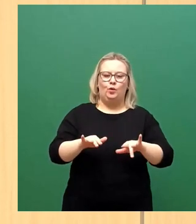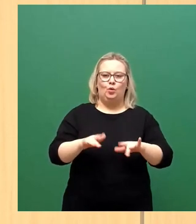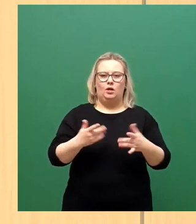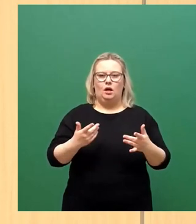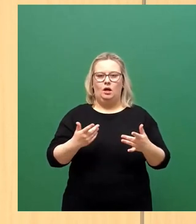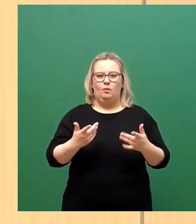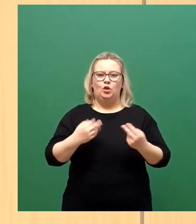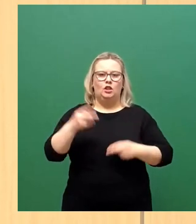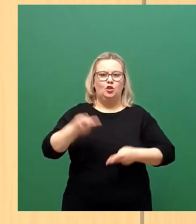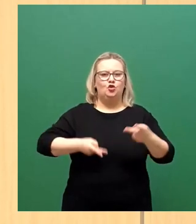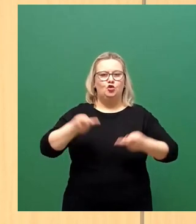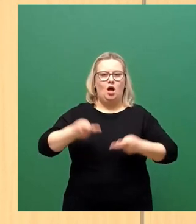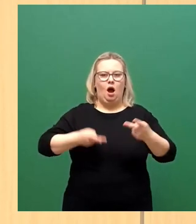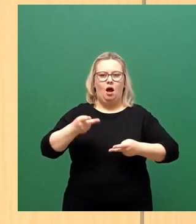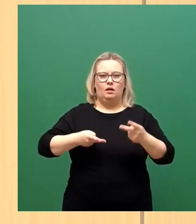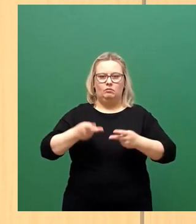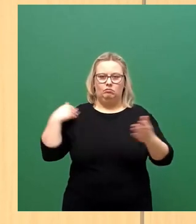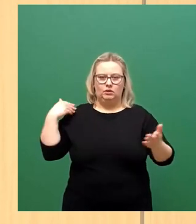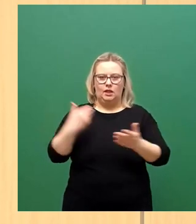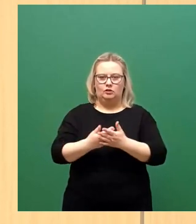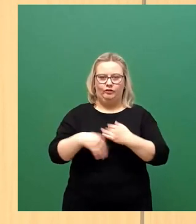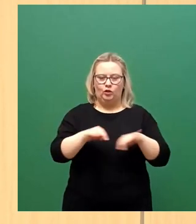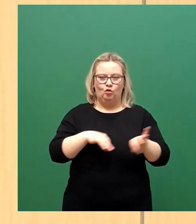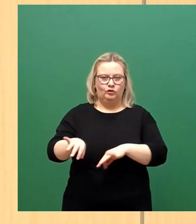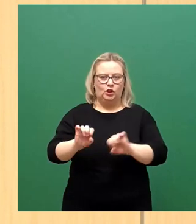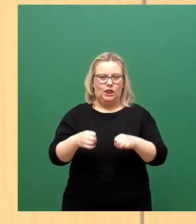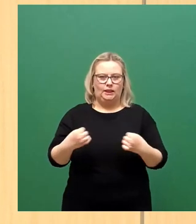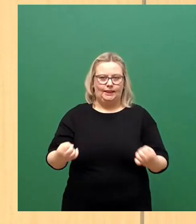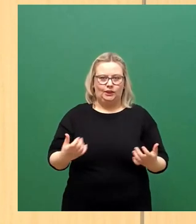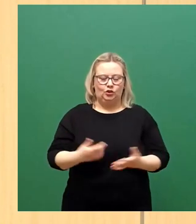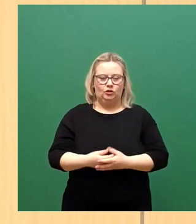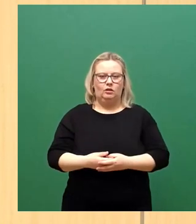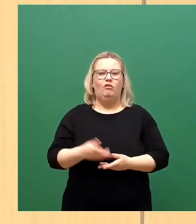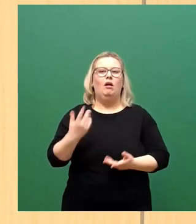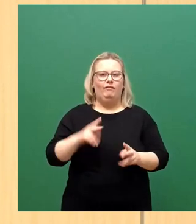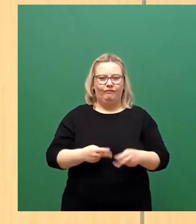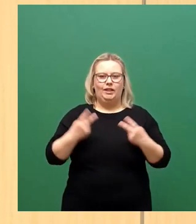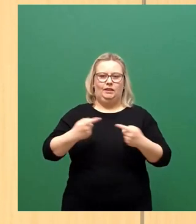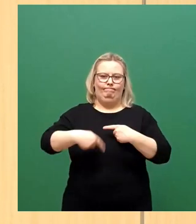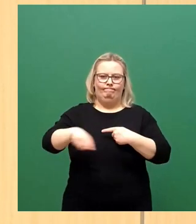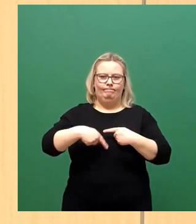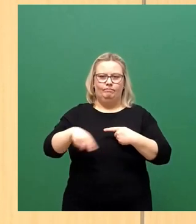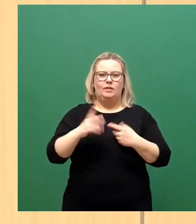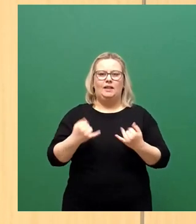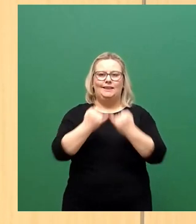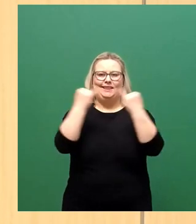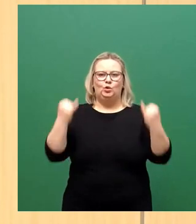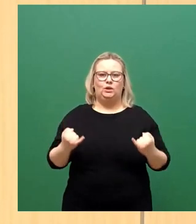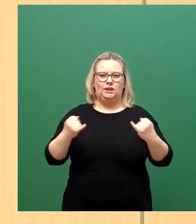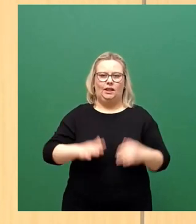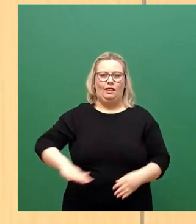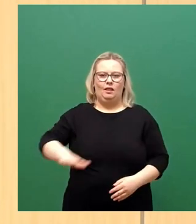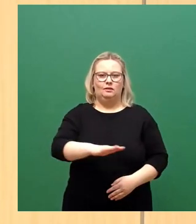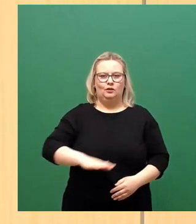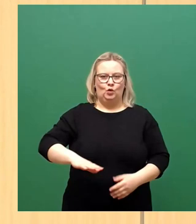schade, dass wir immer noch nicht so weit sind, dass wir das durchführen können. Da wird es Zeit, dass wir das hinkriegen als Industrienation. Der